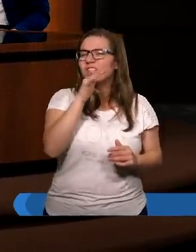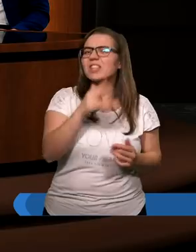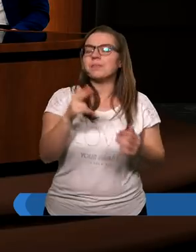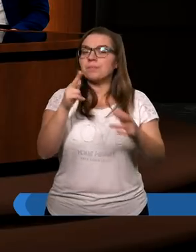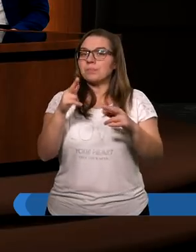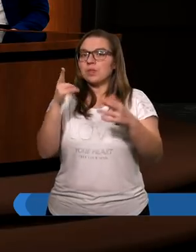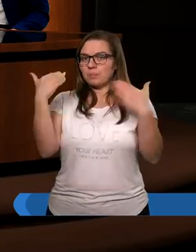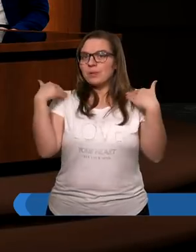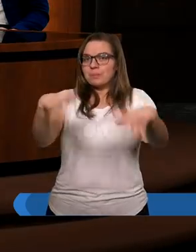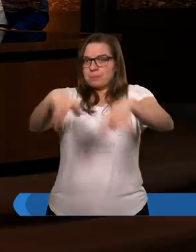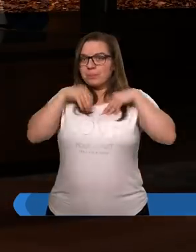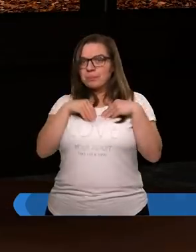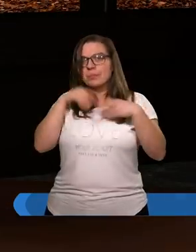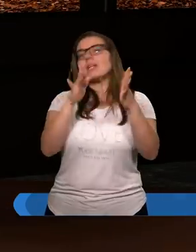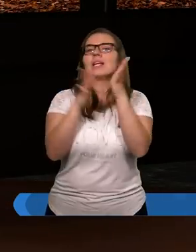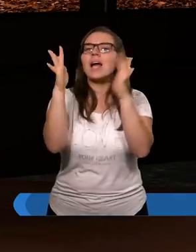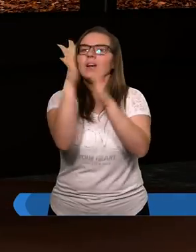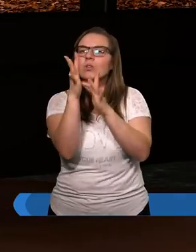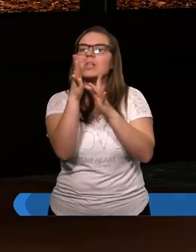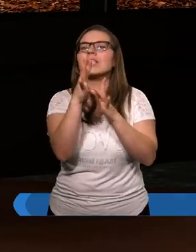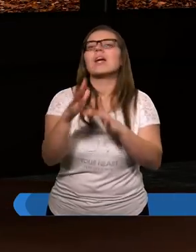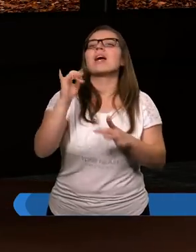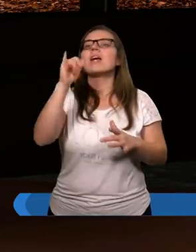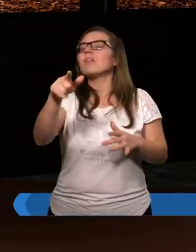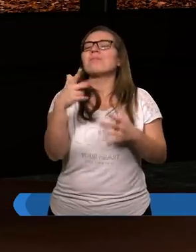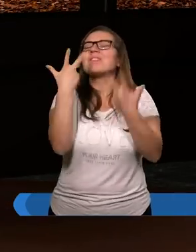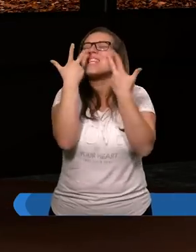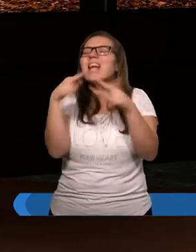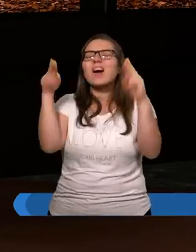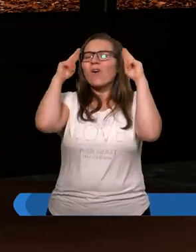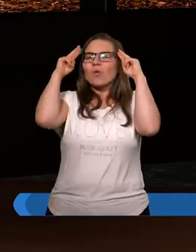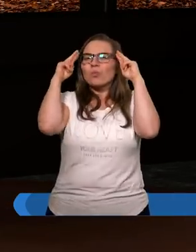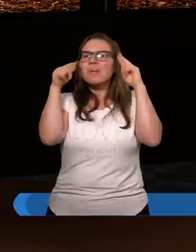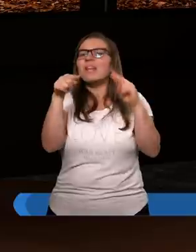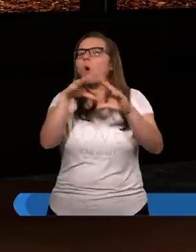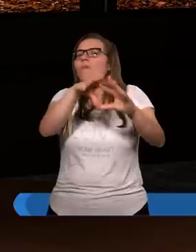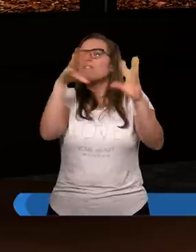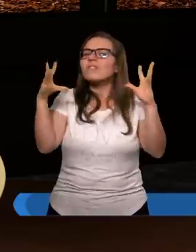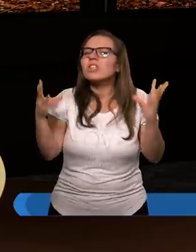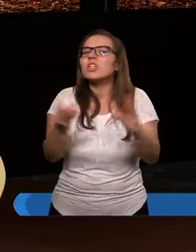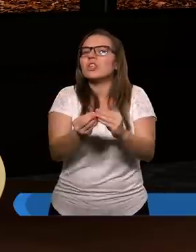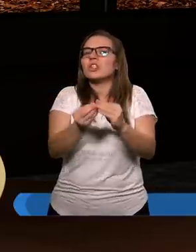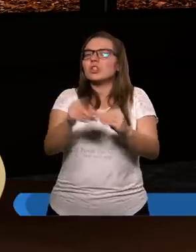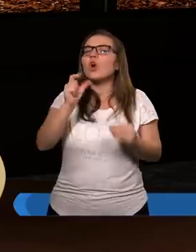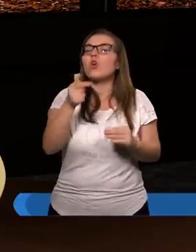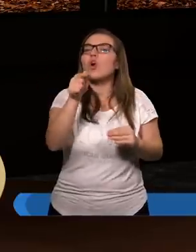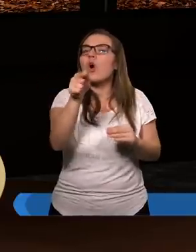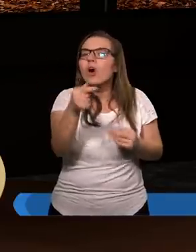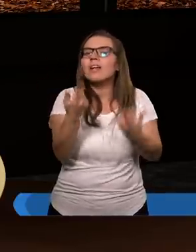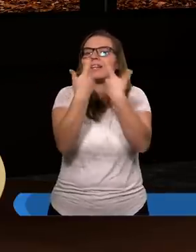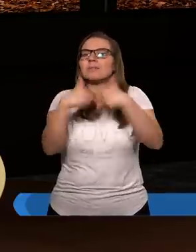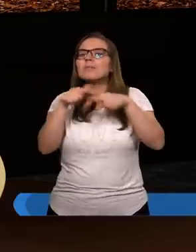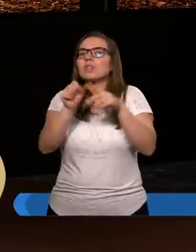którzy przyjęli Jezusa, oni tego dalej nie rozumieli, że to wszystko, co oni